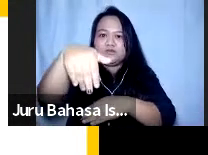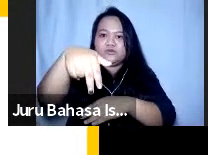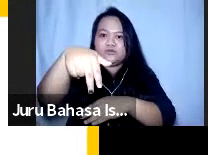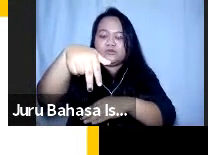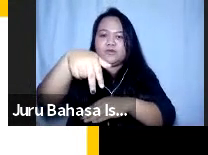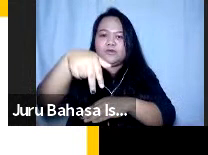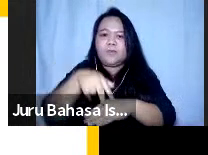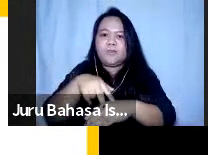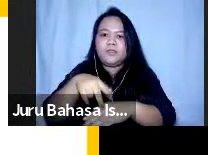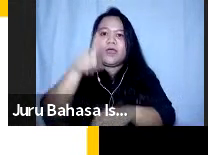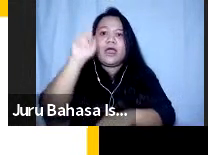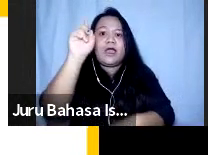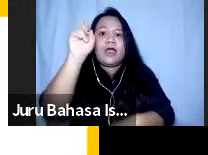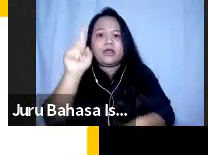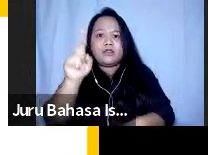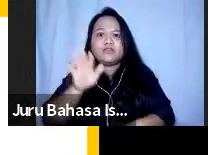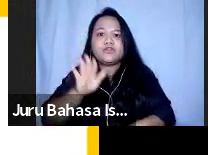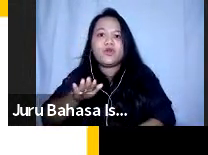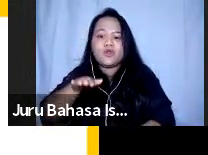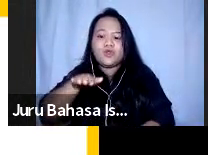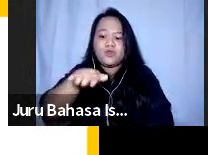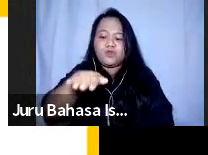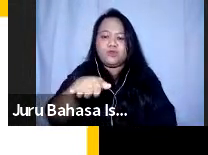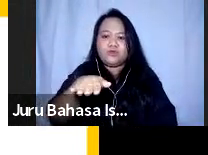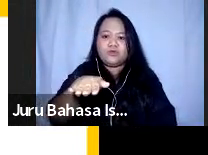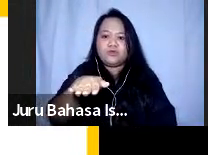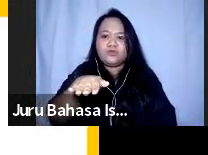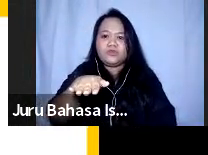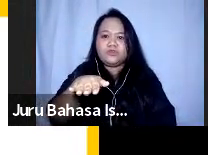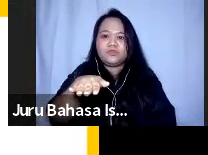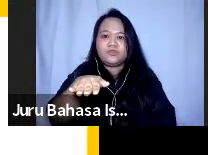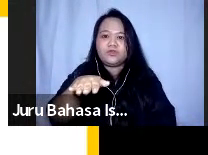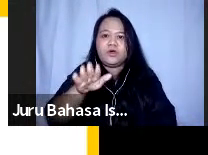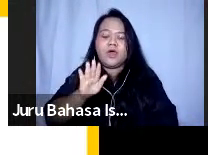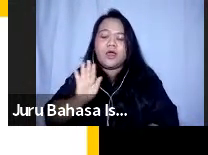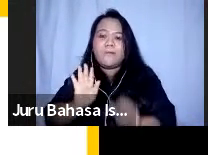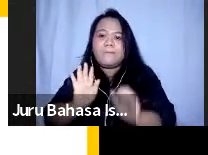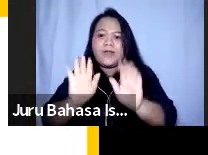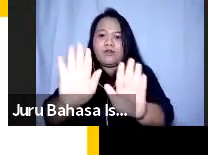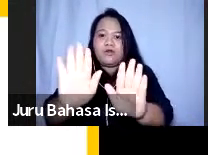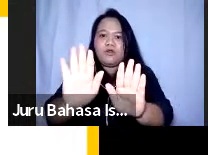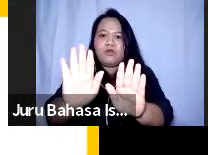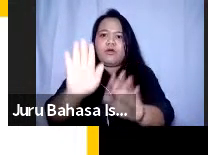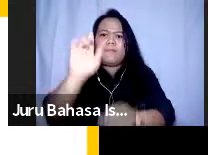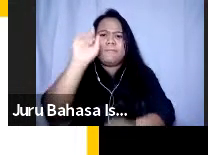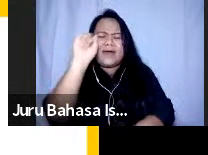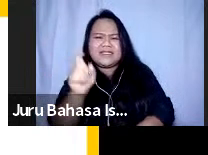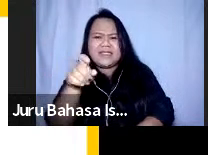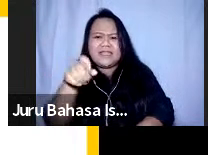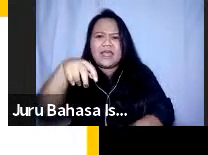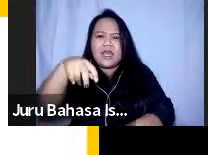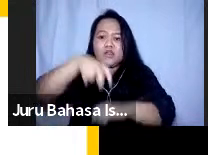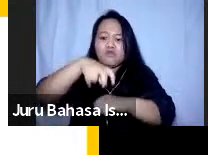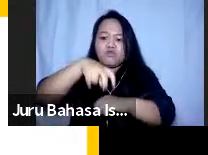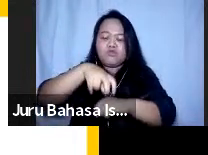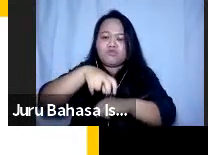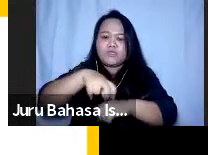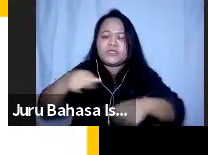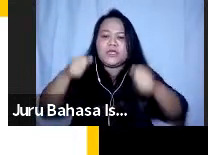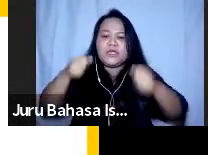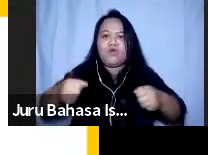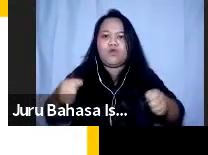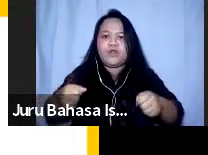adalah harus lurus ya Bapak Ibu ketika mendorong pastikan bahwa kursi roda itu lurus di jalan